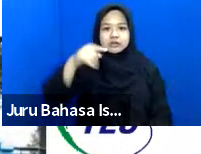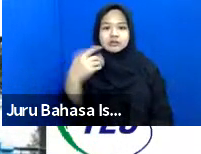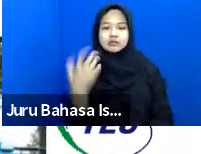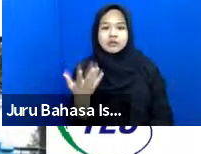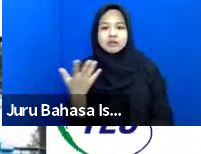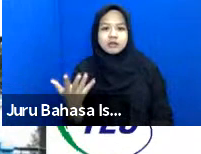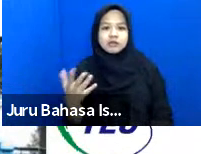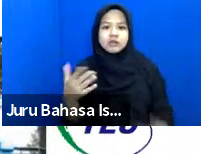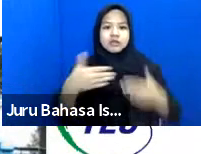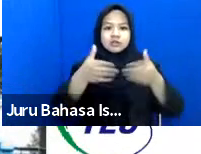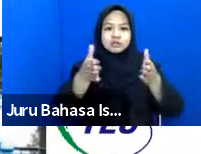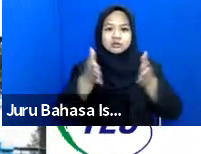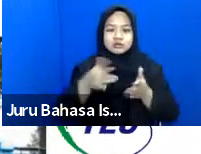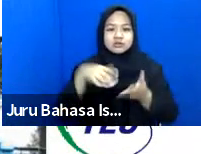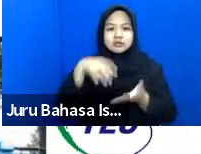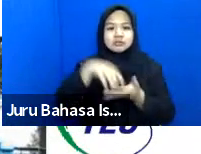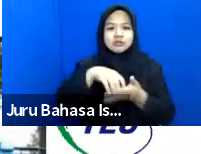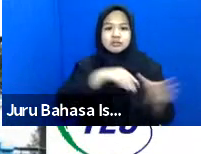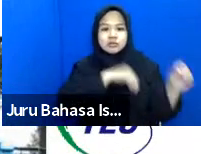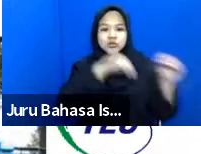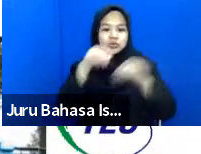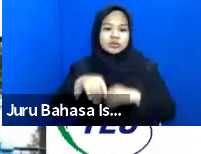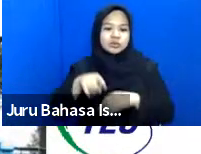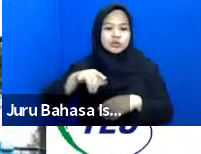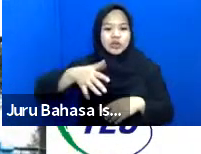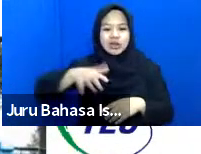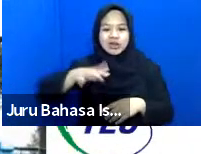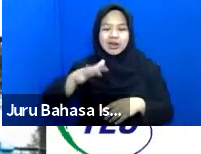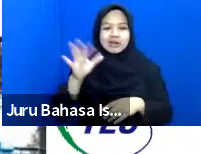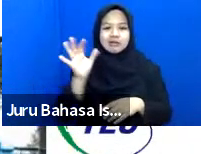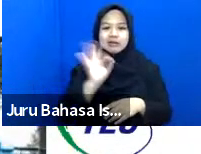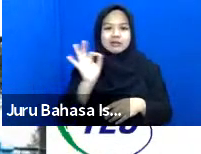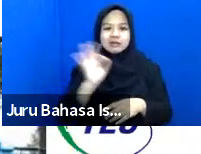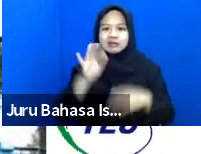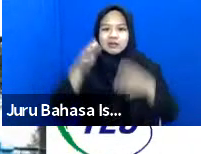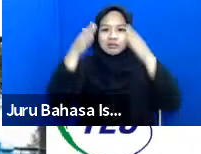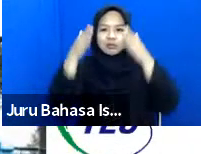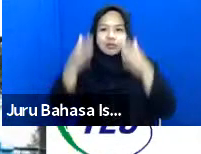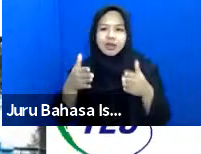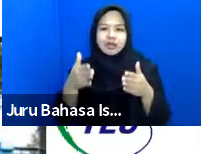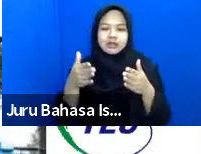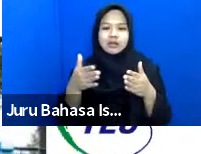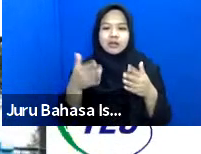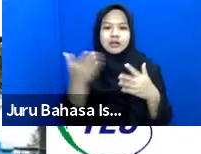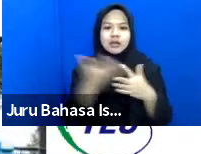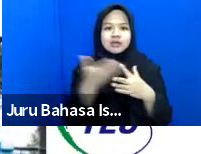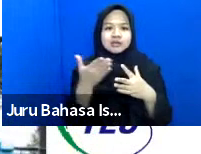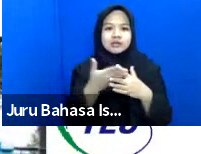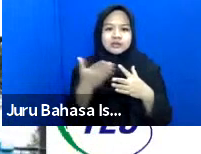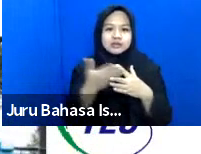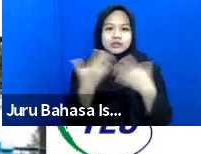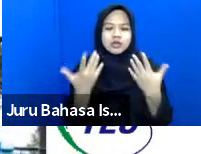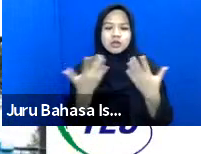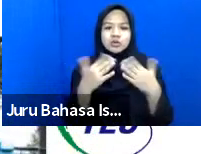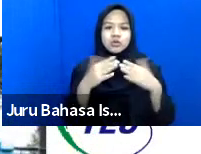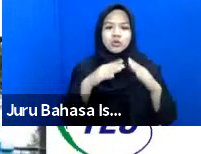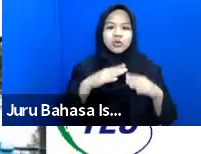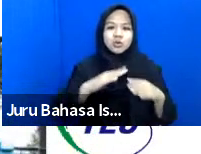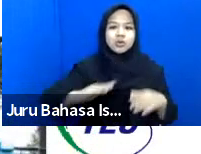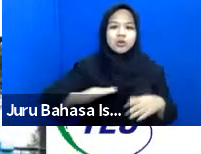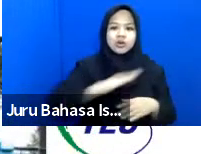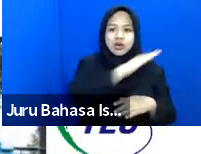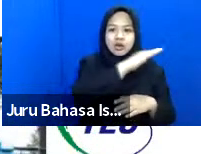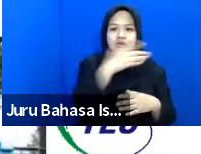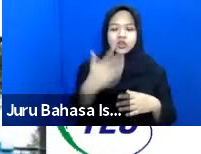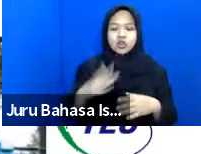kamar mandi di tempat pengungsian kadang-kadang tidak memperhatikan aksesibilitas atau RAM atau mungkin bahasa